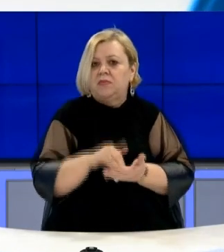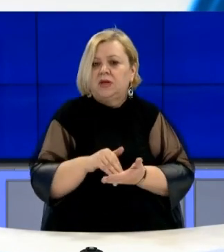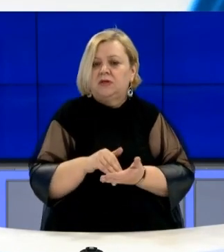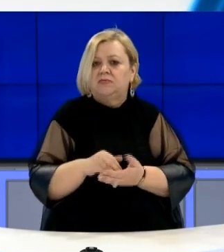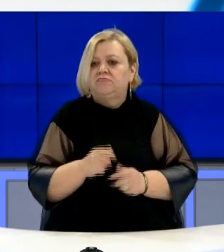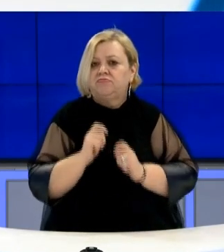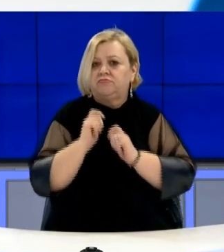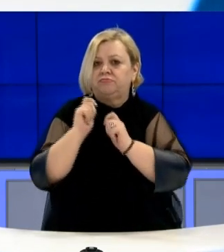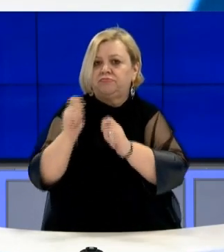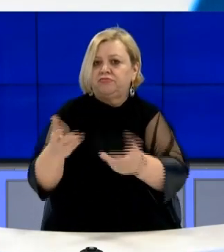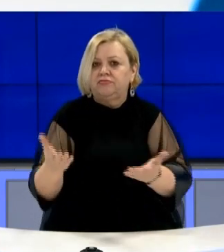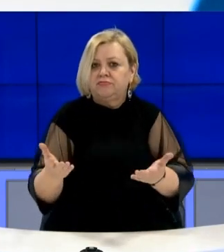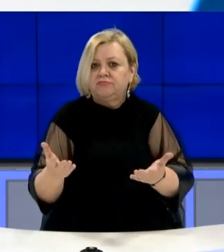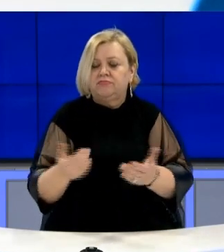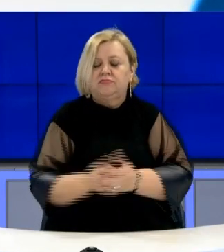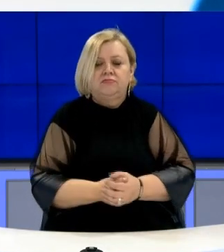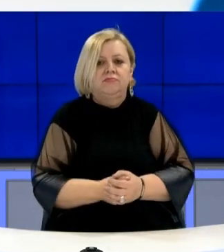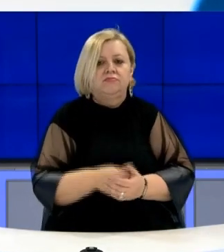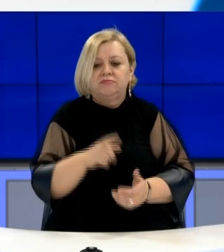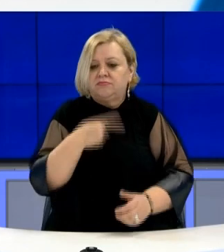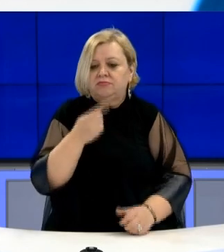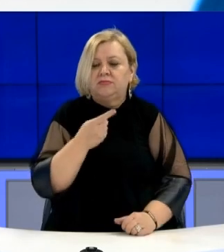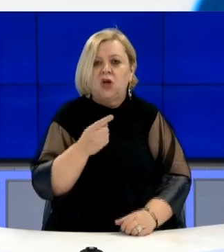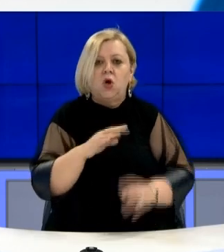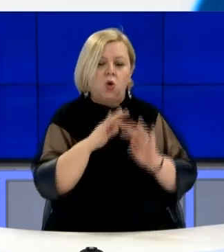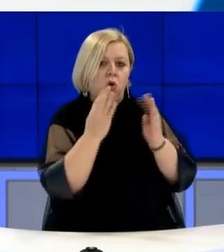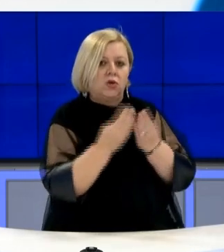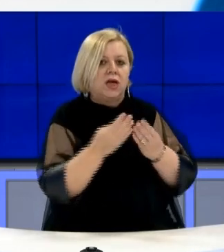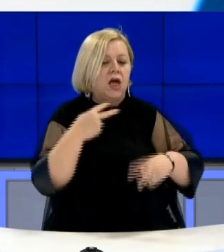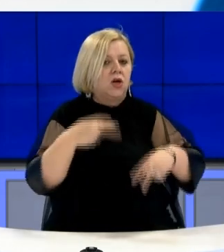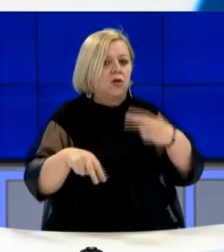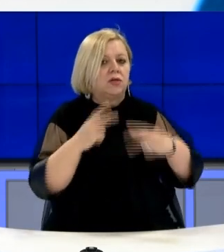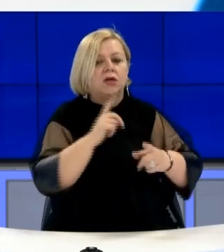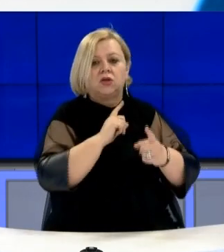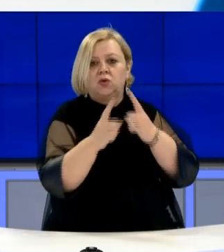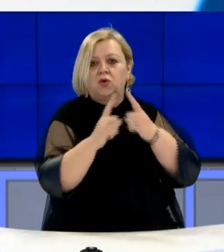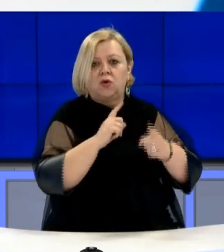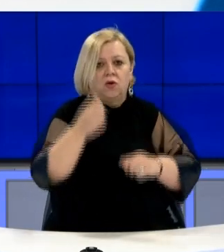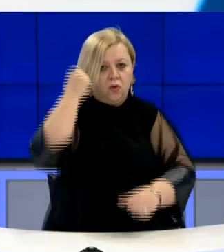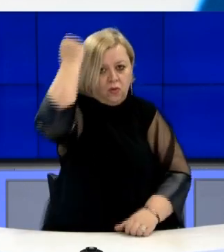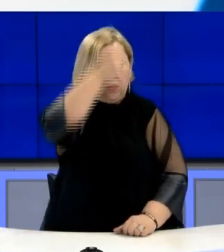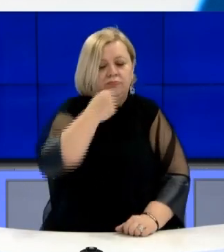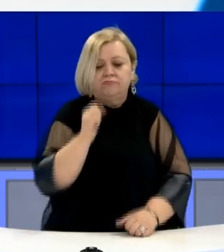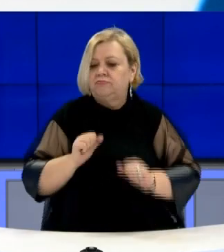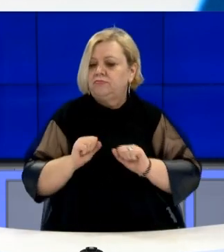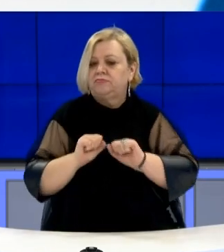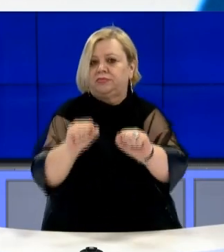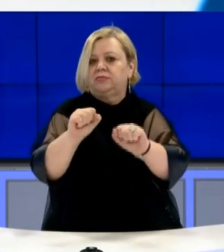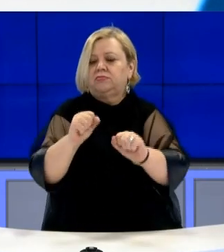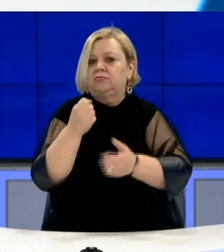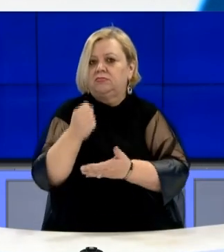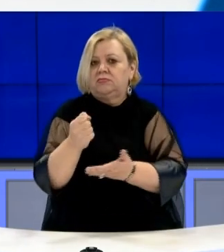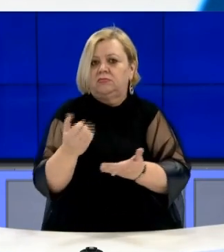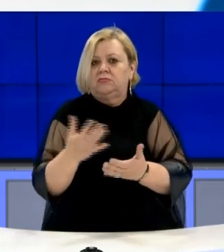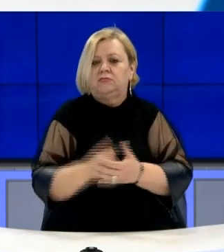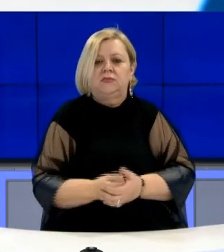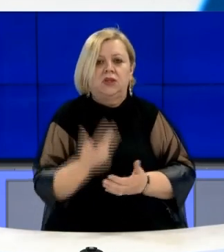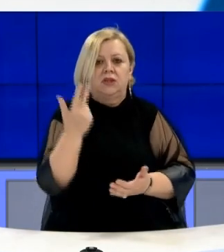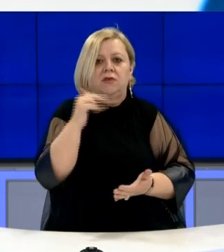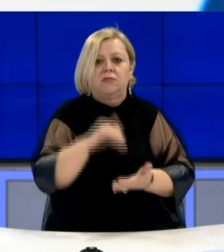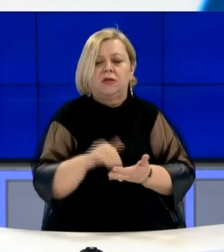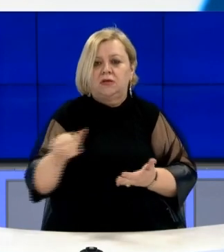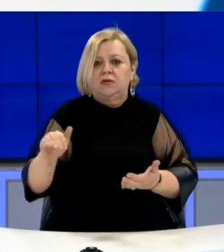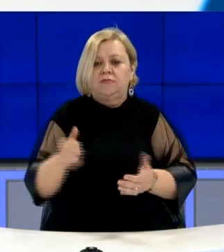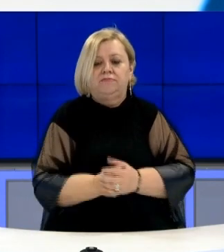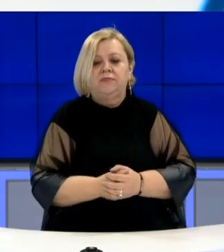destinohëm për këtë sektor. Për këtë, tha a i oda e hotelerist dhe turizmi të Kosovës ka refuzuar mjetët e ndara prej 3 milion eurës.